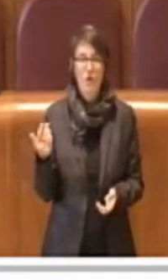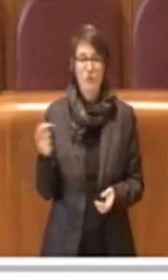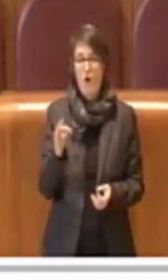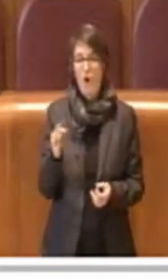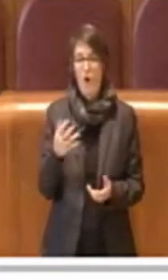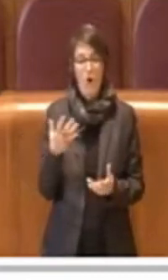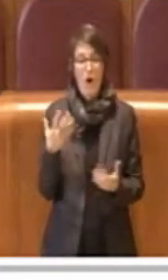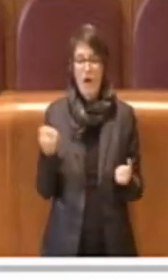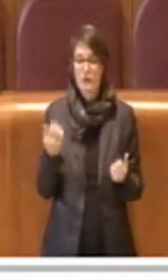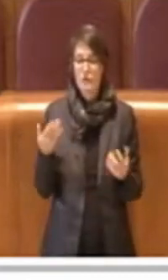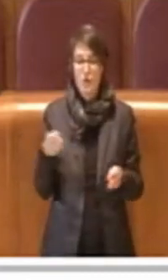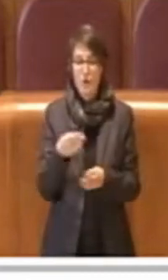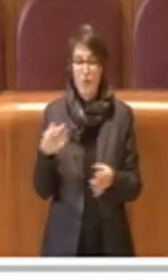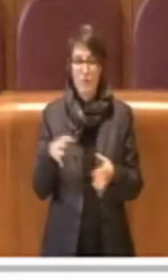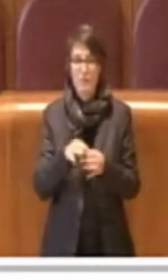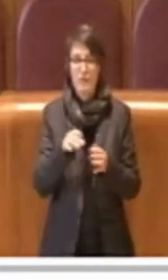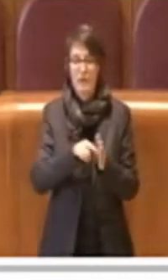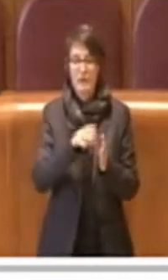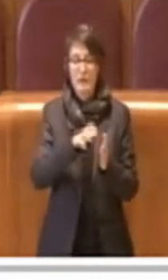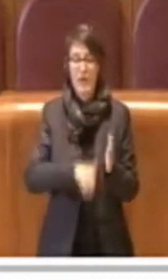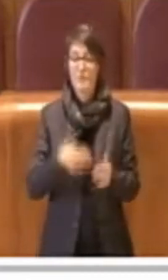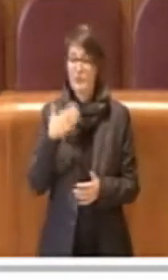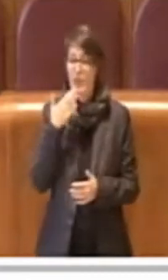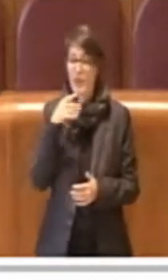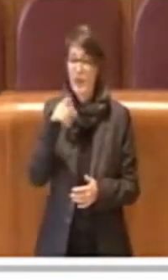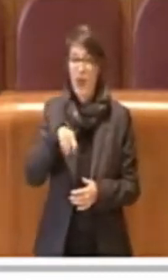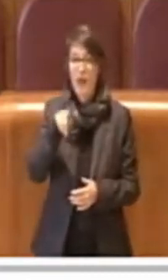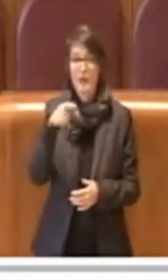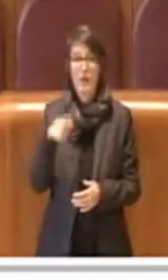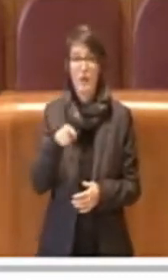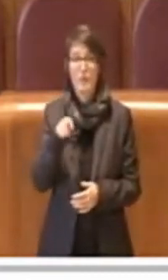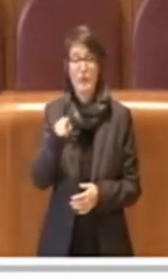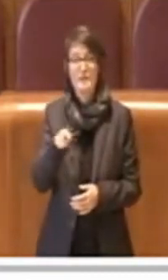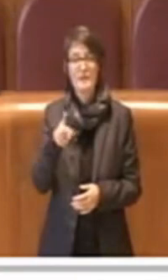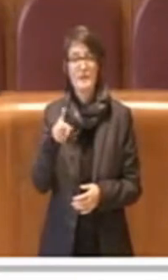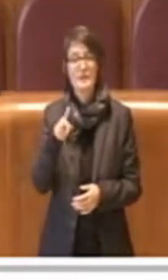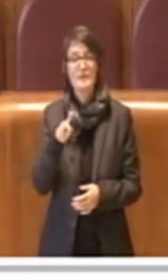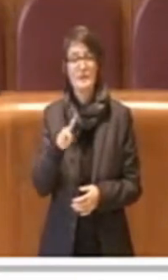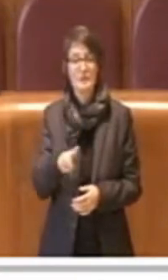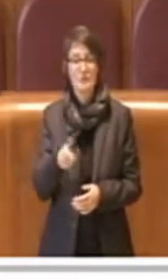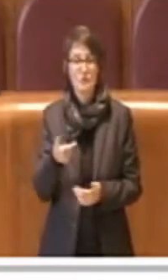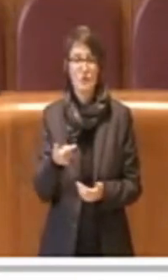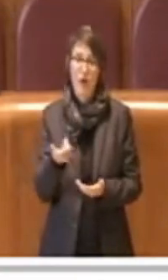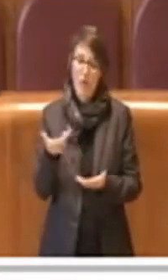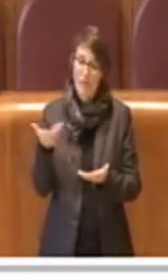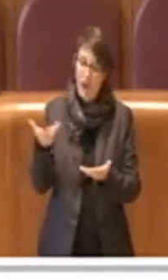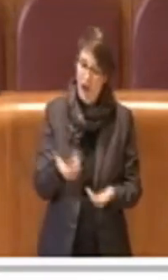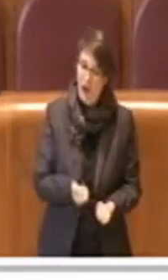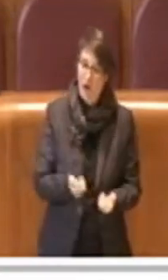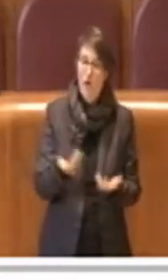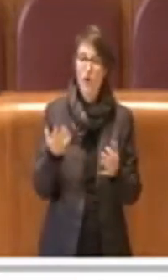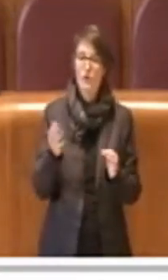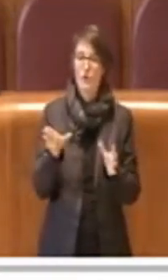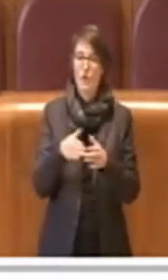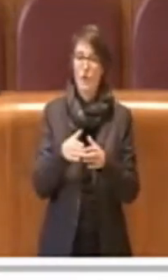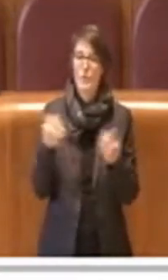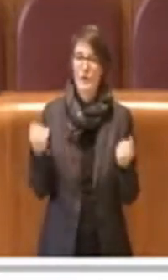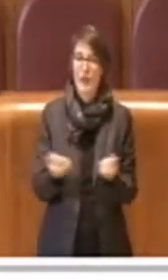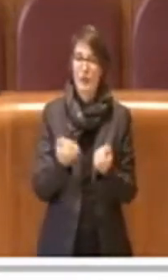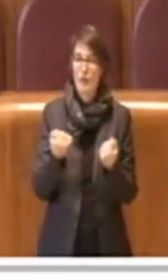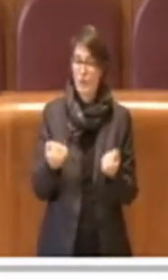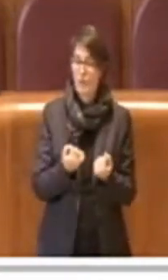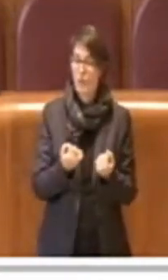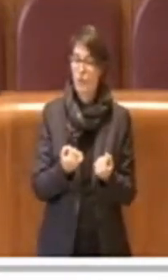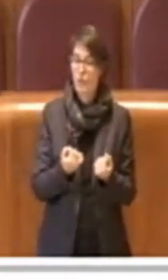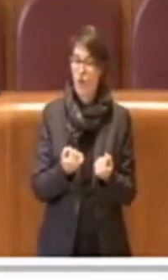delibera e ringrazio anche lei Presidente per aver ovviamente accolto il comitato promotore e anche per aver in qualche modo regolato un po'